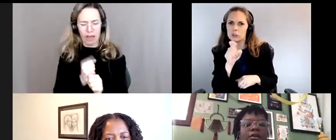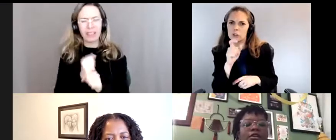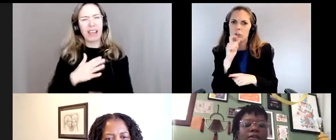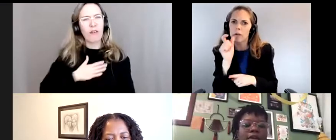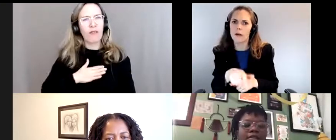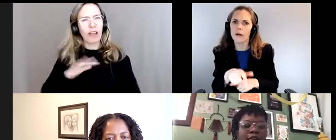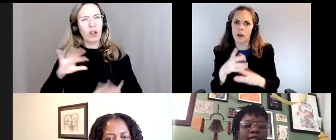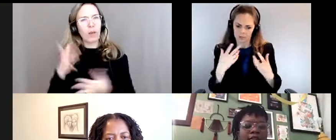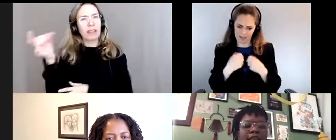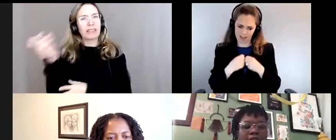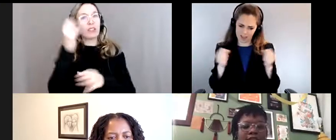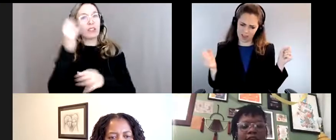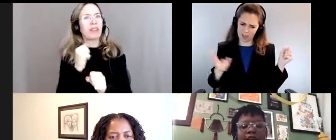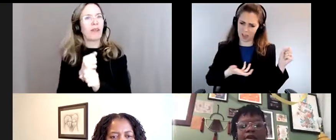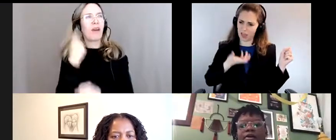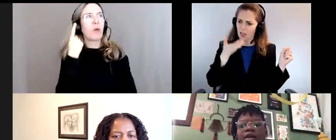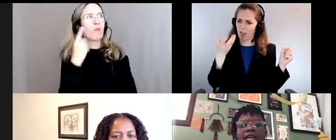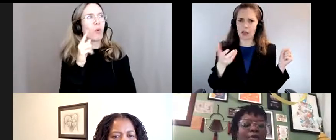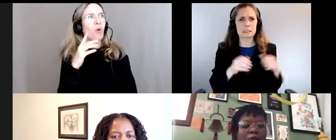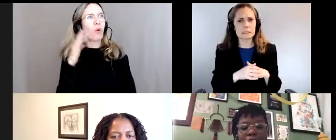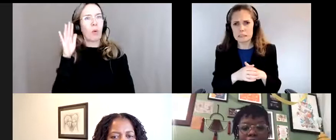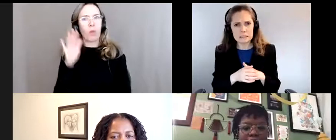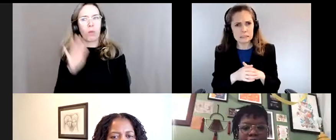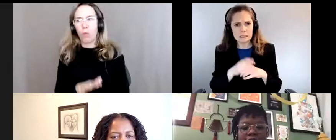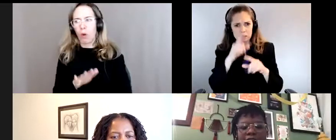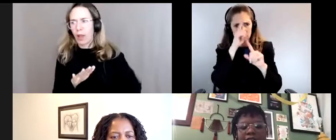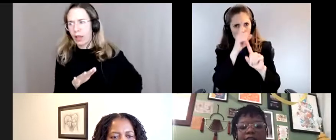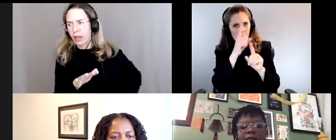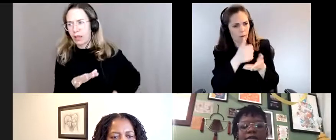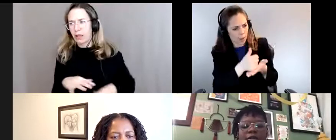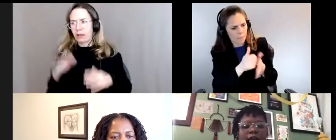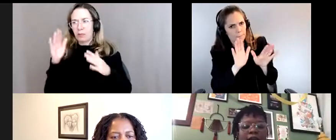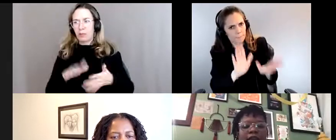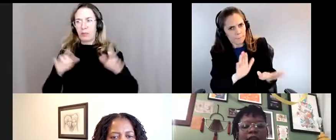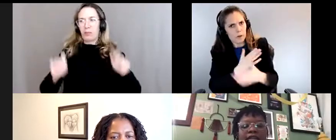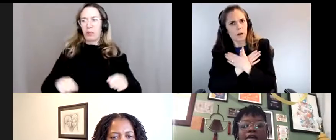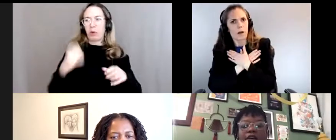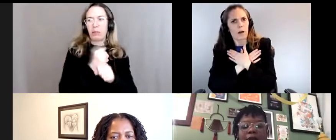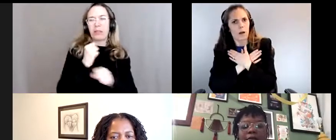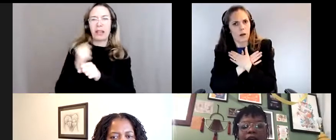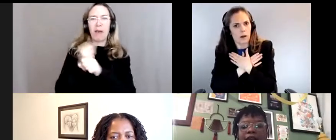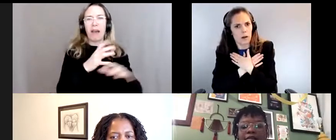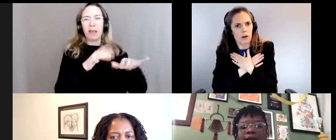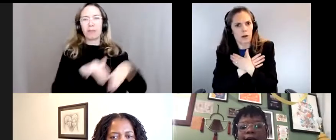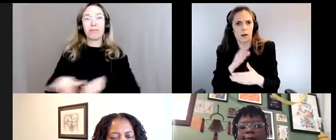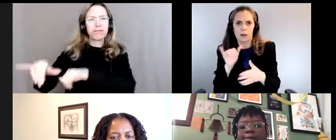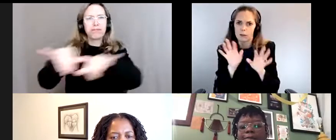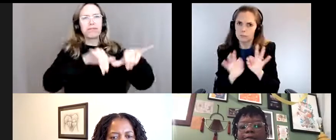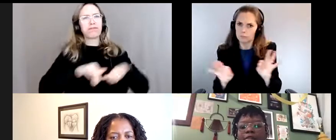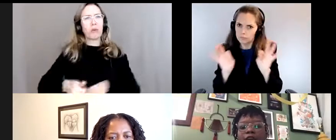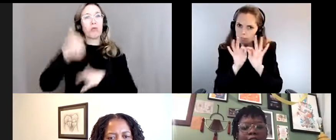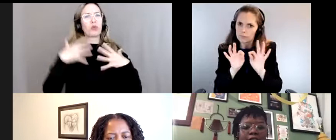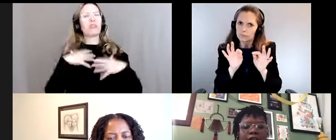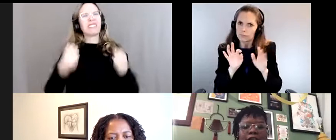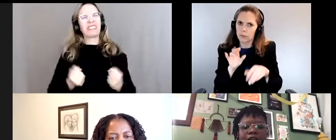extractive si on veut, qu'on puisse normaliser des pratiques de travail qui sont beaucoup plus saines.'est quelque chose